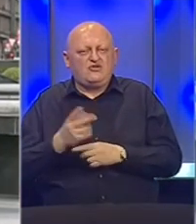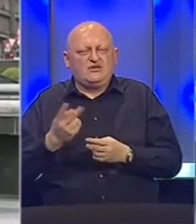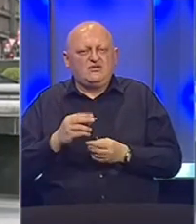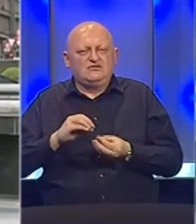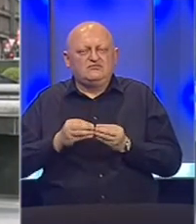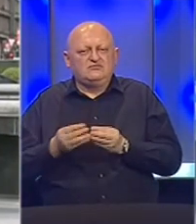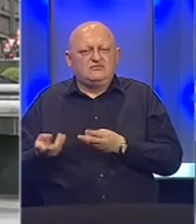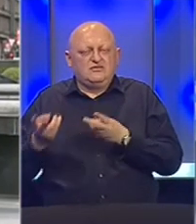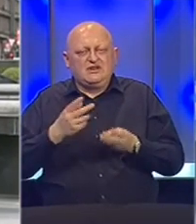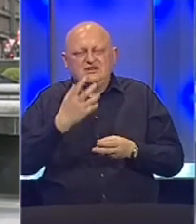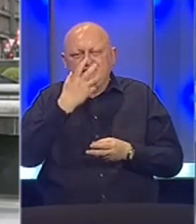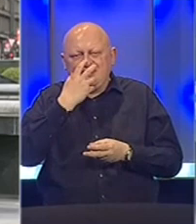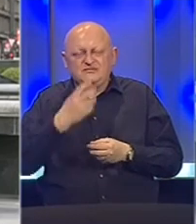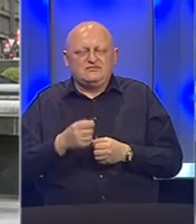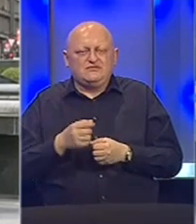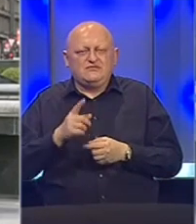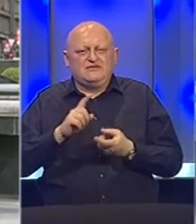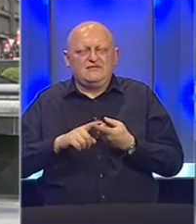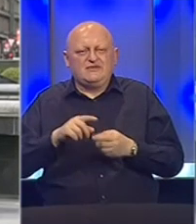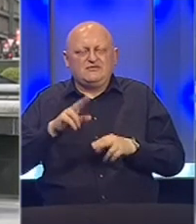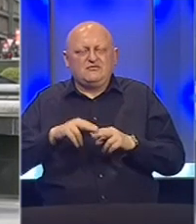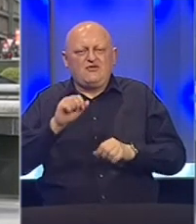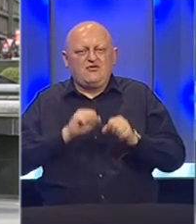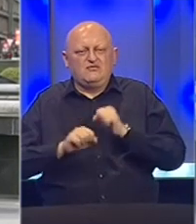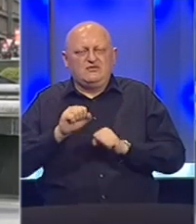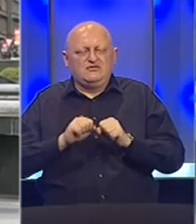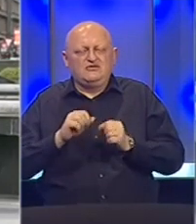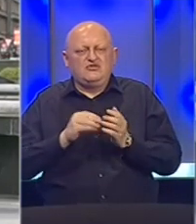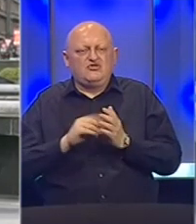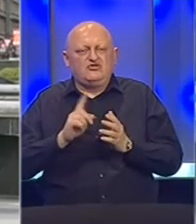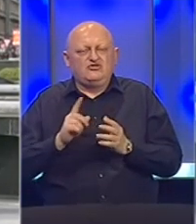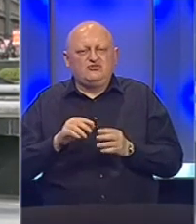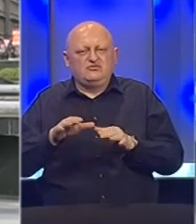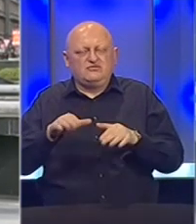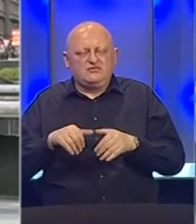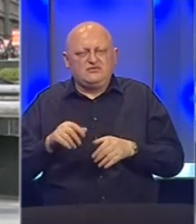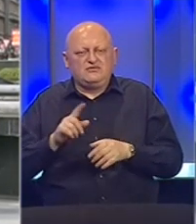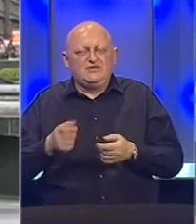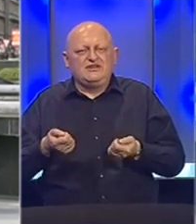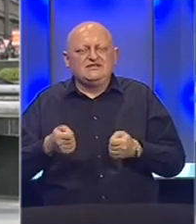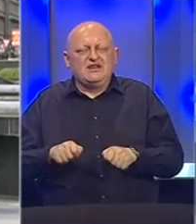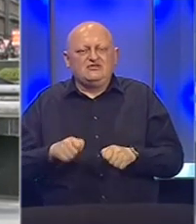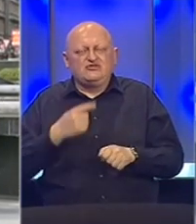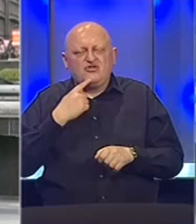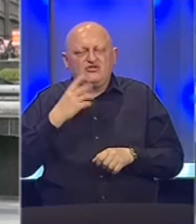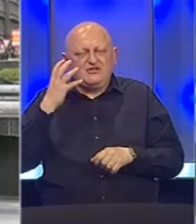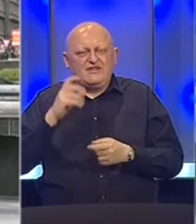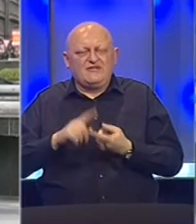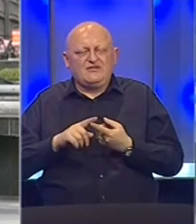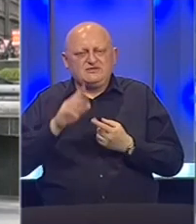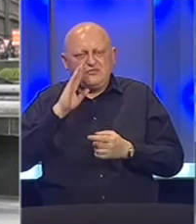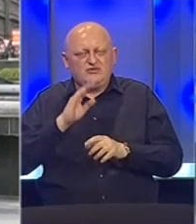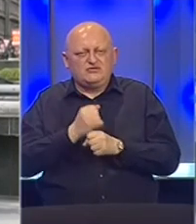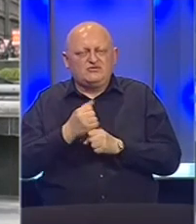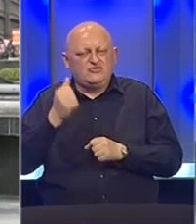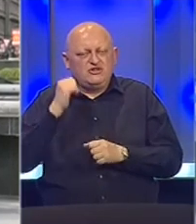spornoj nabavci respiratora. A federalno pravobranilaštvo još nije zaprimilo one zaključke koje je vlada Federacije Bosne i